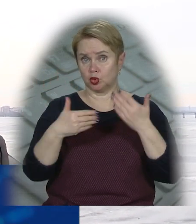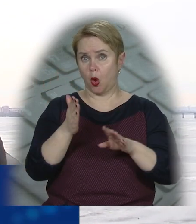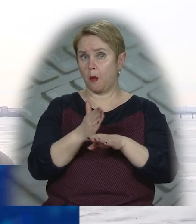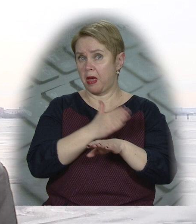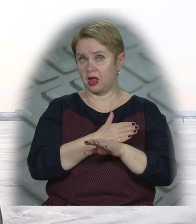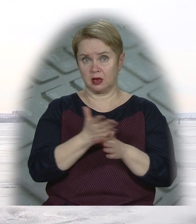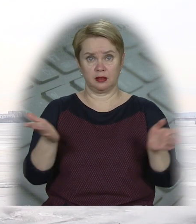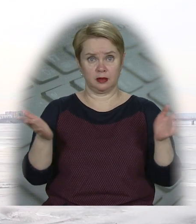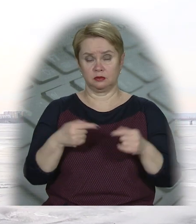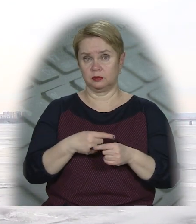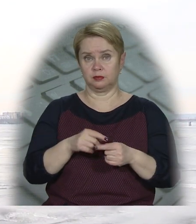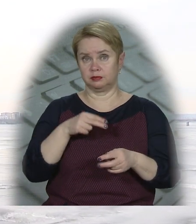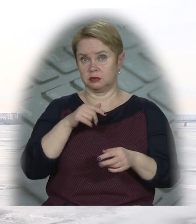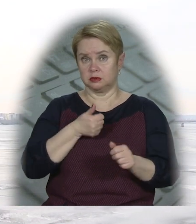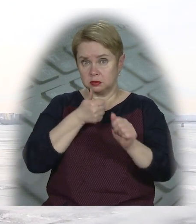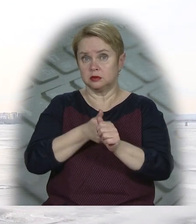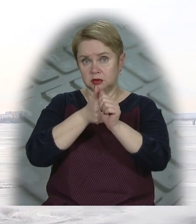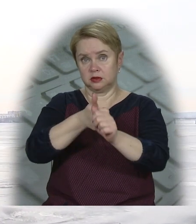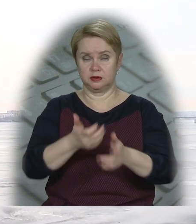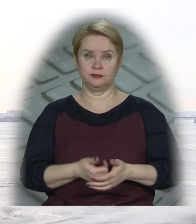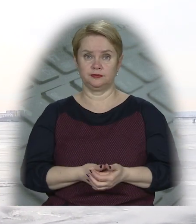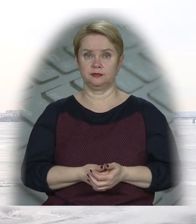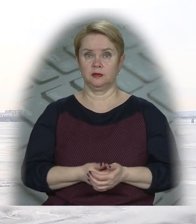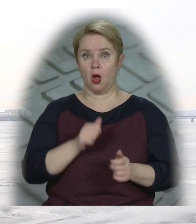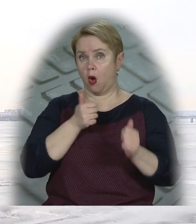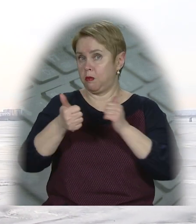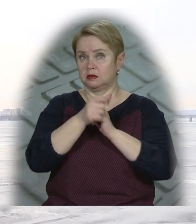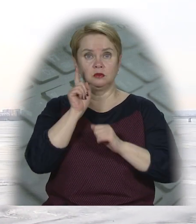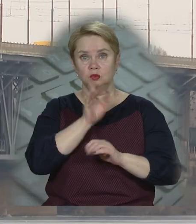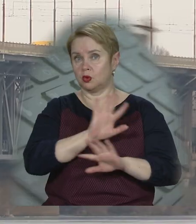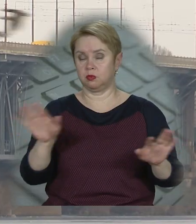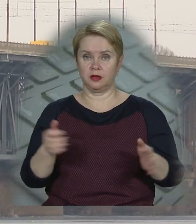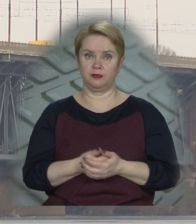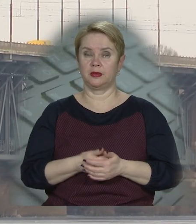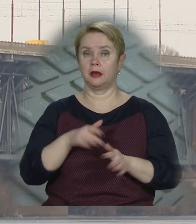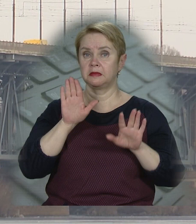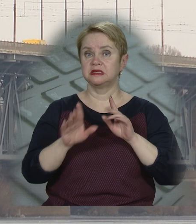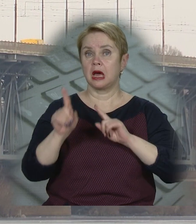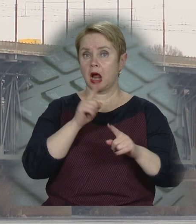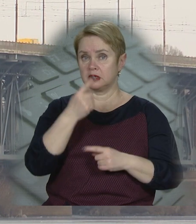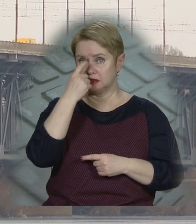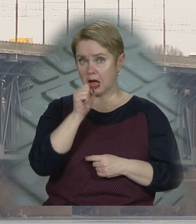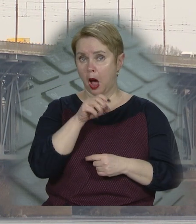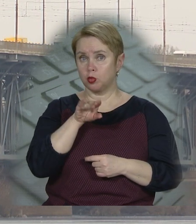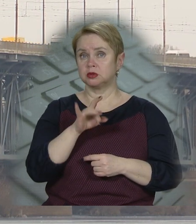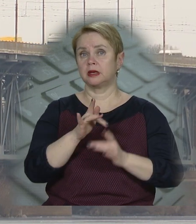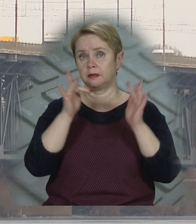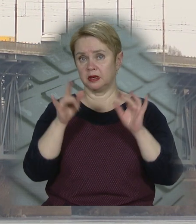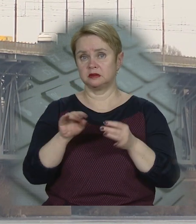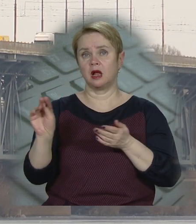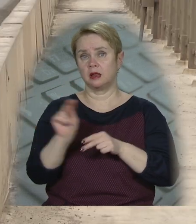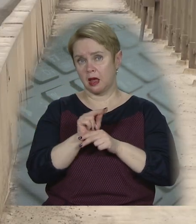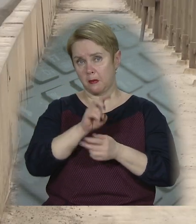йшов медлений, то всім іншим гуськом приходилось за ним йти. Забійти було неудобно. У міськраді запевняють, ямурський міст